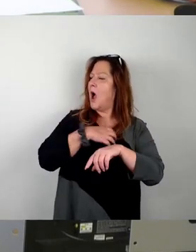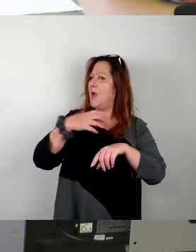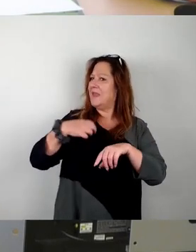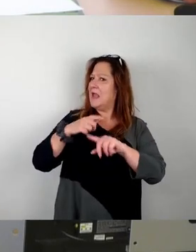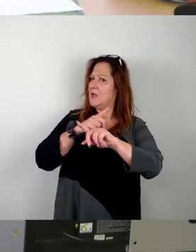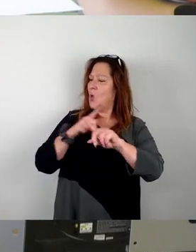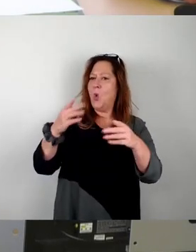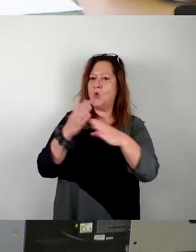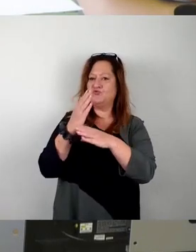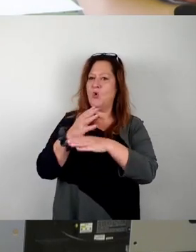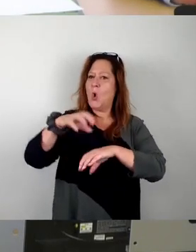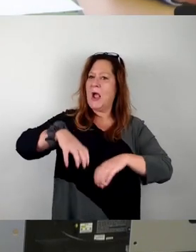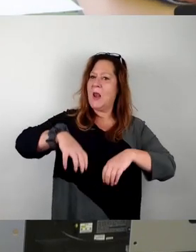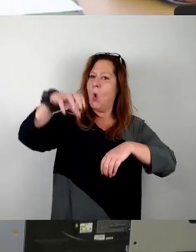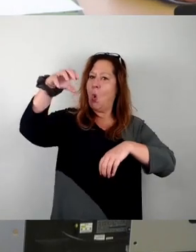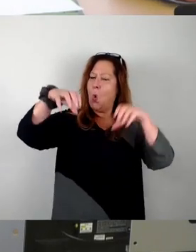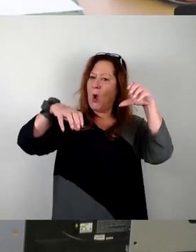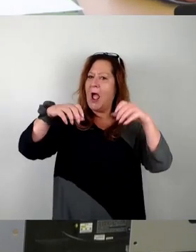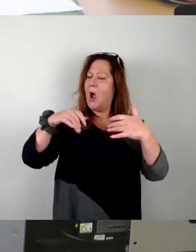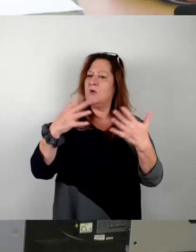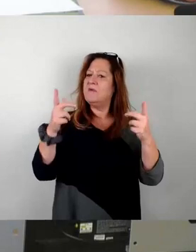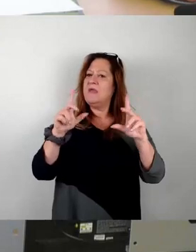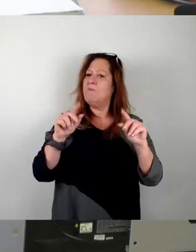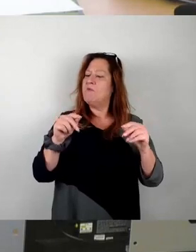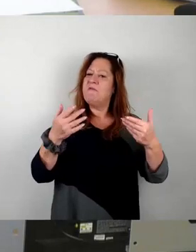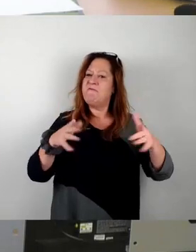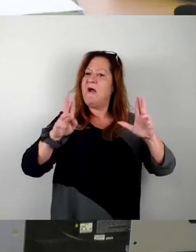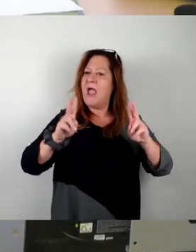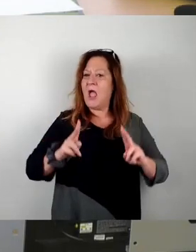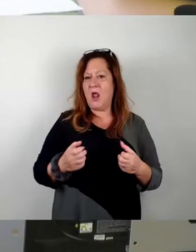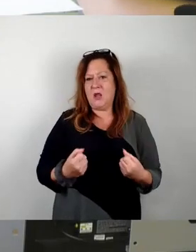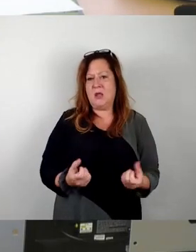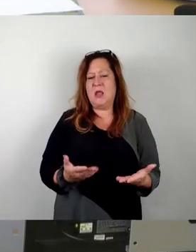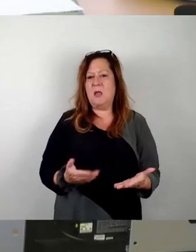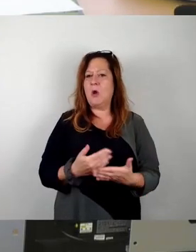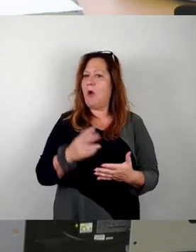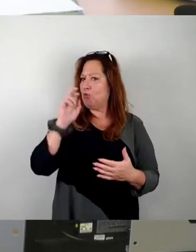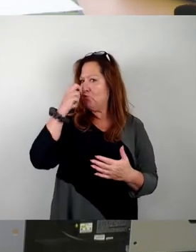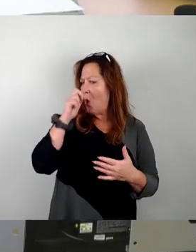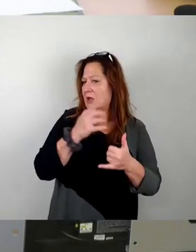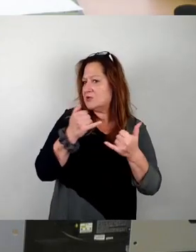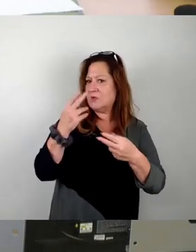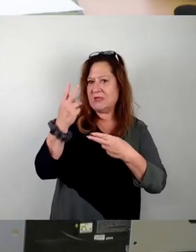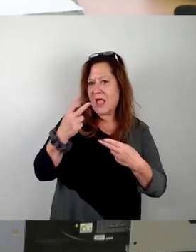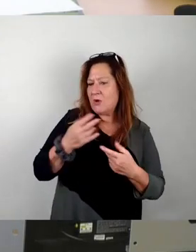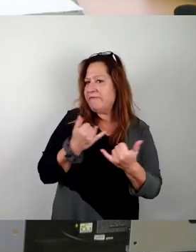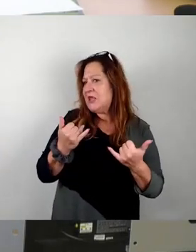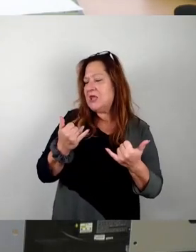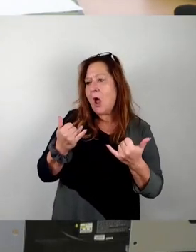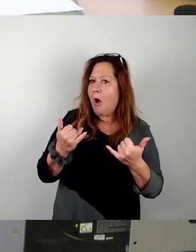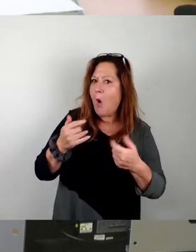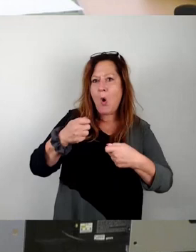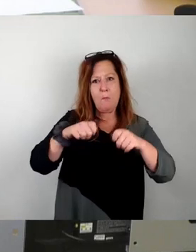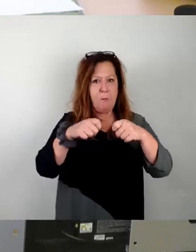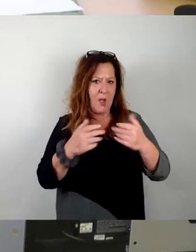Hier kann man auch eine gewisse Freiheit geben und kann neugierig darauf sein, was dort entsteht. Auf der anderen